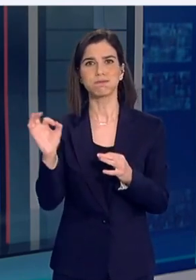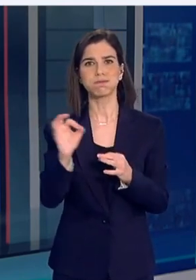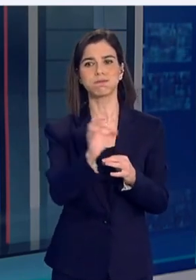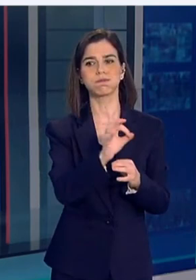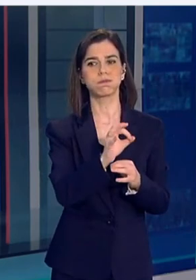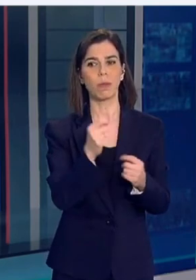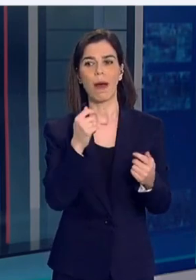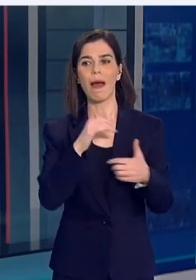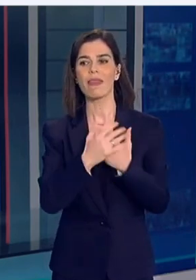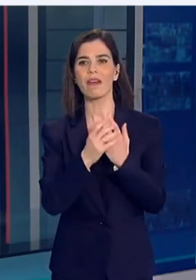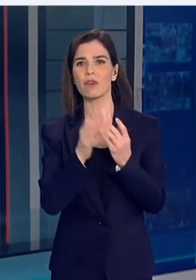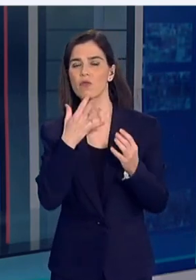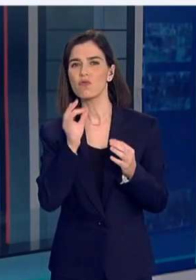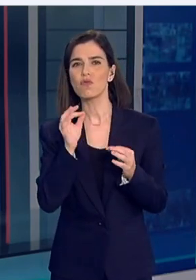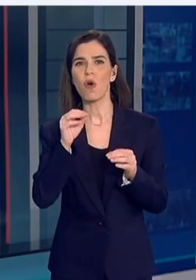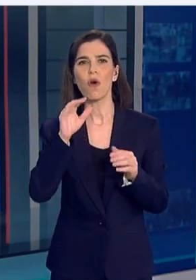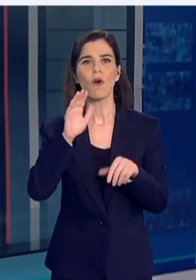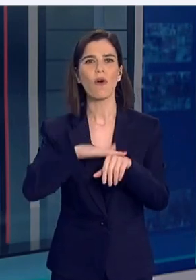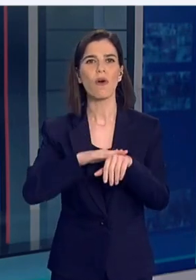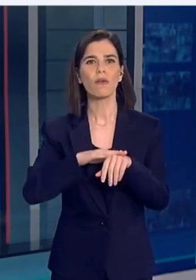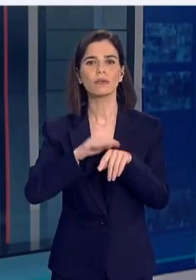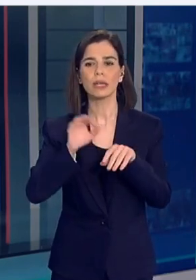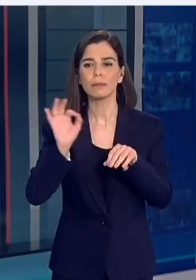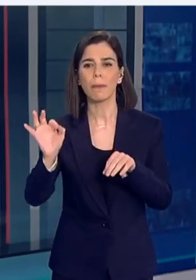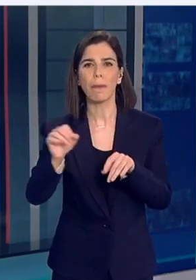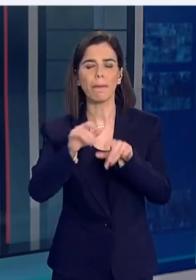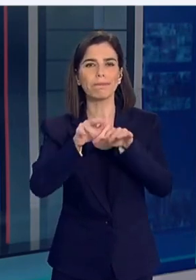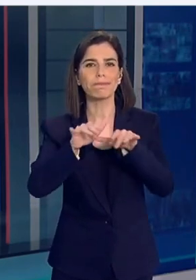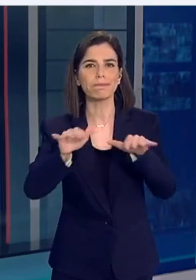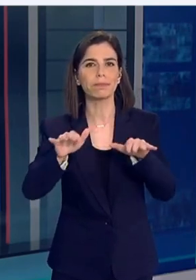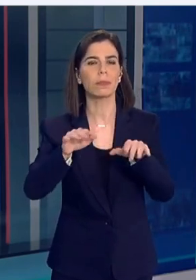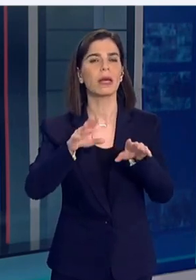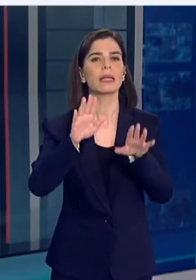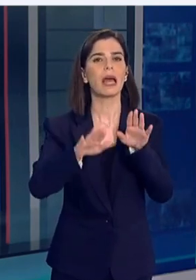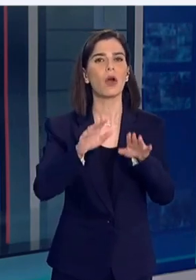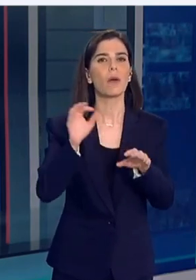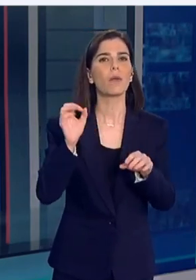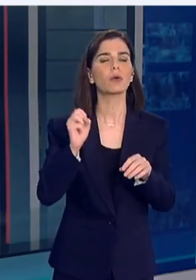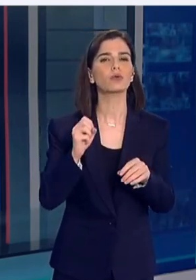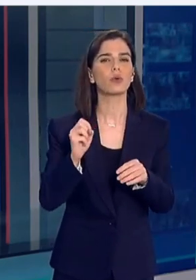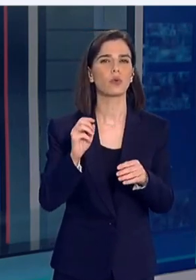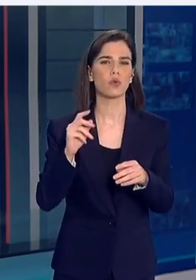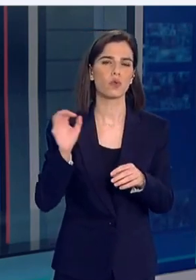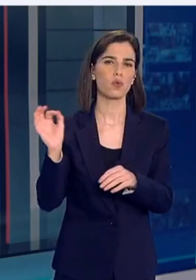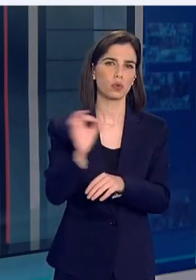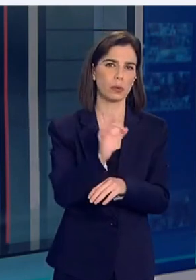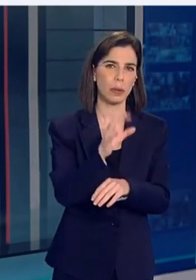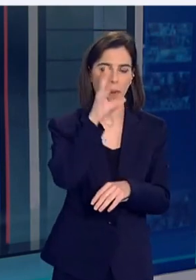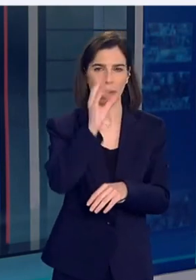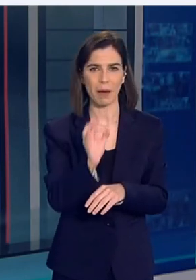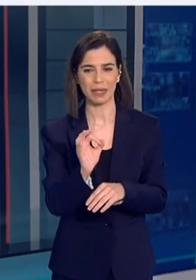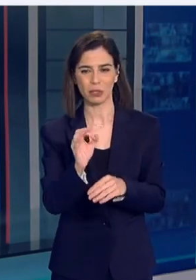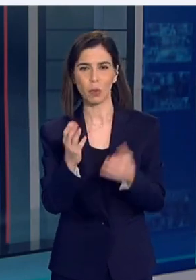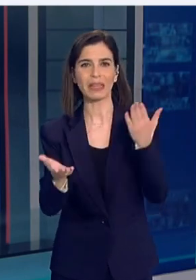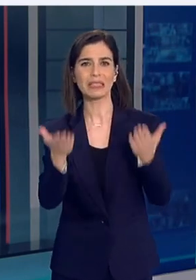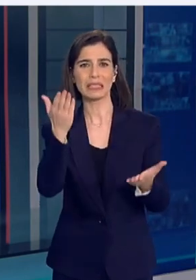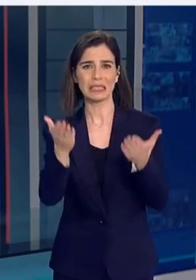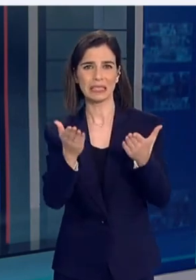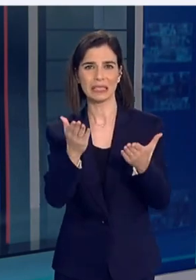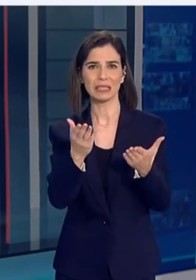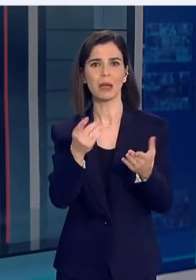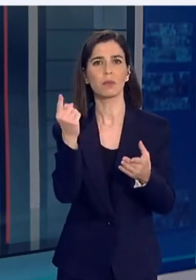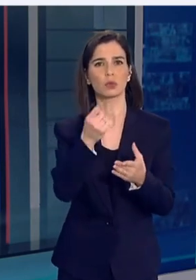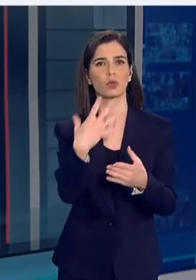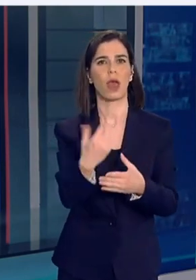ενδιαφέρον, λόγω ιδιομορφίας τοπικής διασποράς, και της σχέσης του αριθμού των κρουσμάτων, με τον αριθμό του πραγματικού γενικού πληθυσμού του Δήμου.